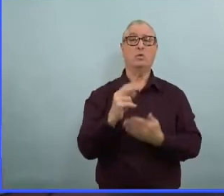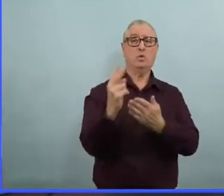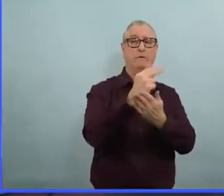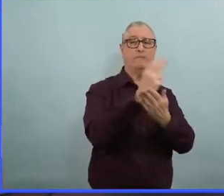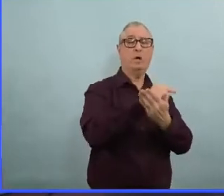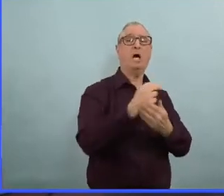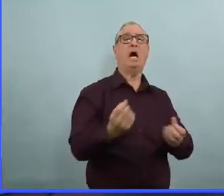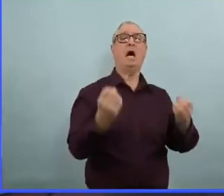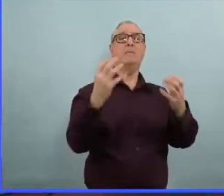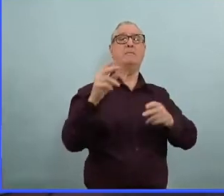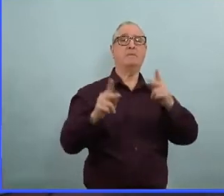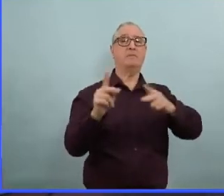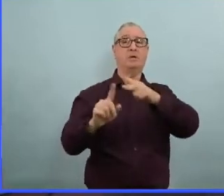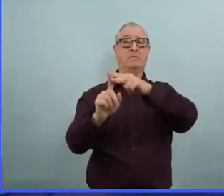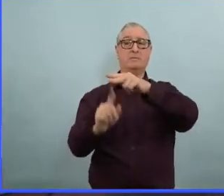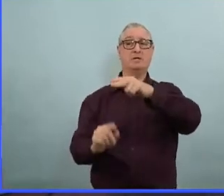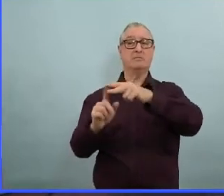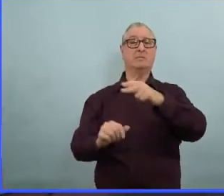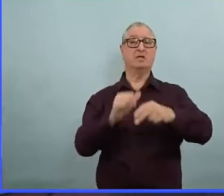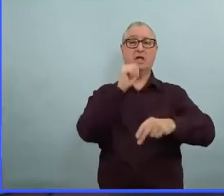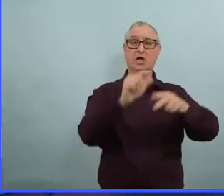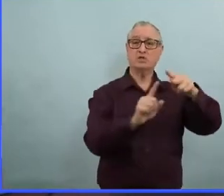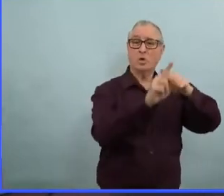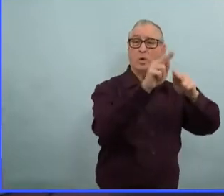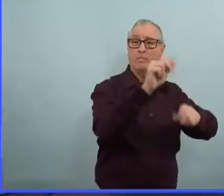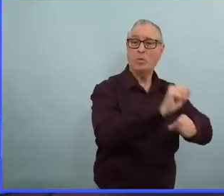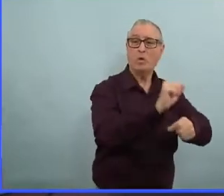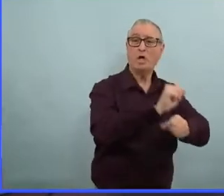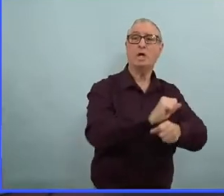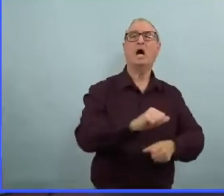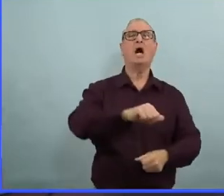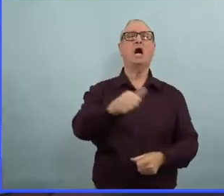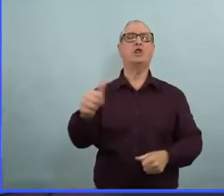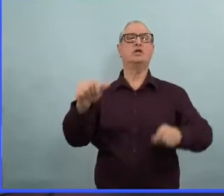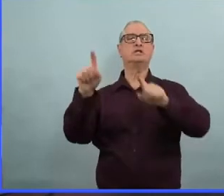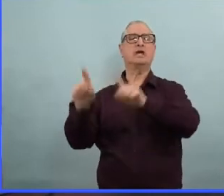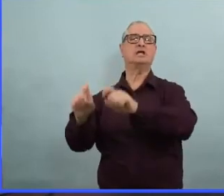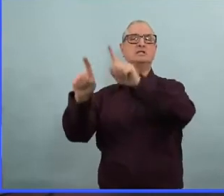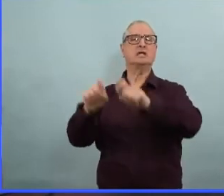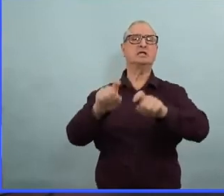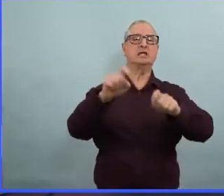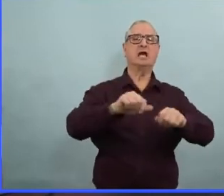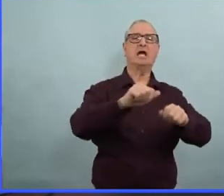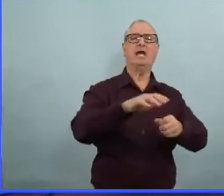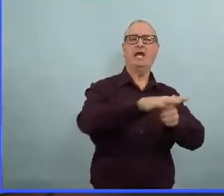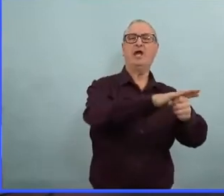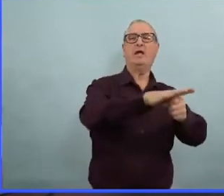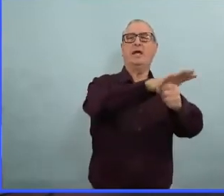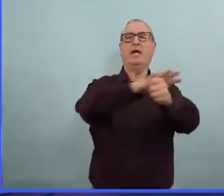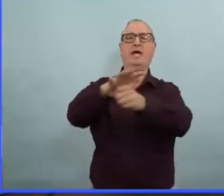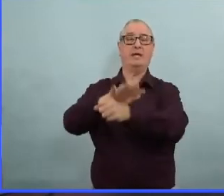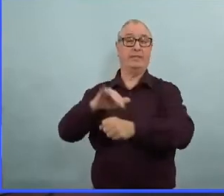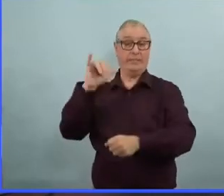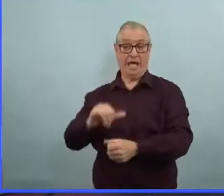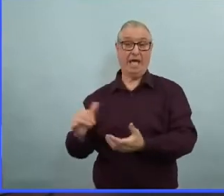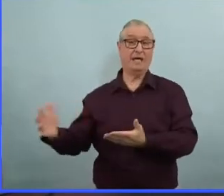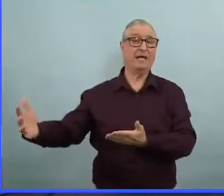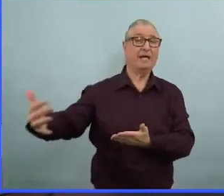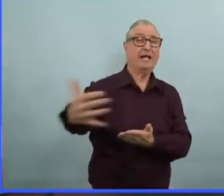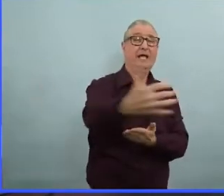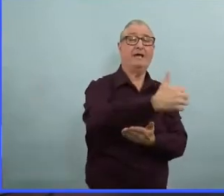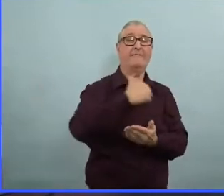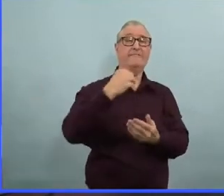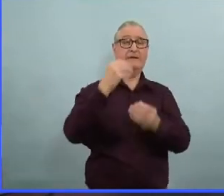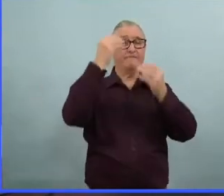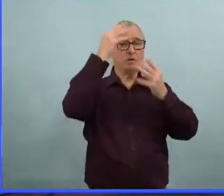'absentéisme, etc., toutes ces données nous indiquent qu'effectivement, nous avons eu un pic il y a une ou deux semaines. Donc, encore une